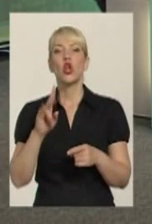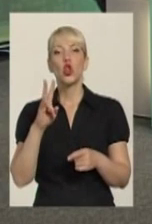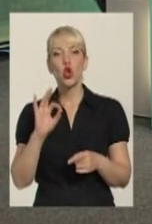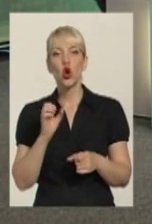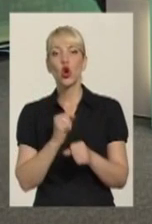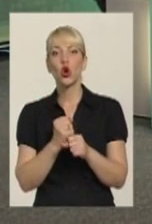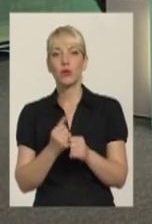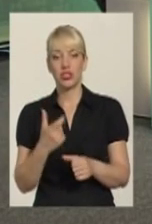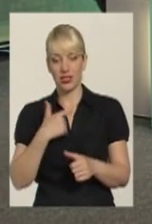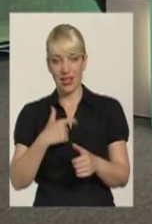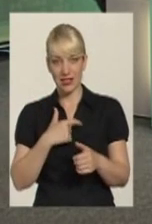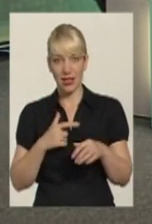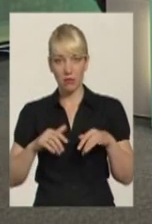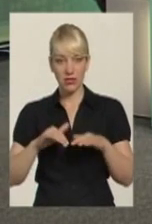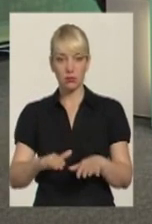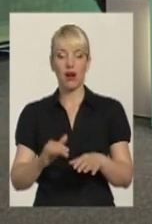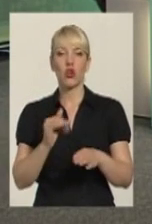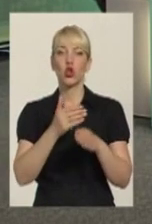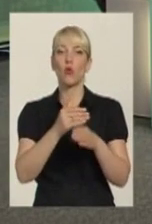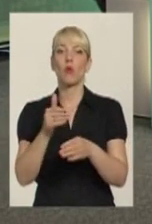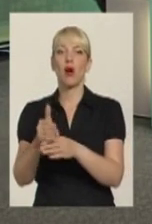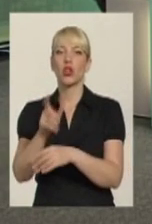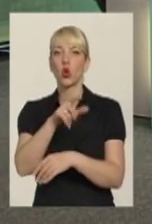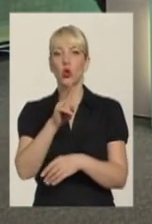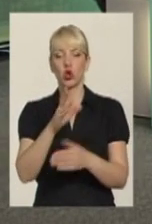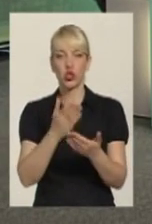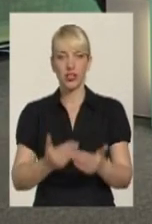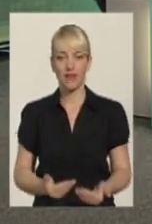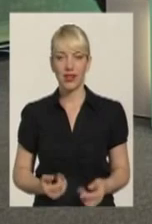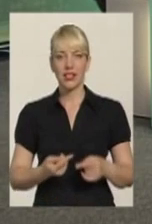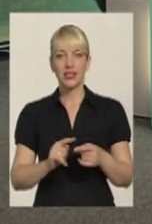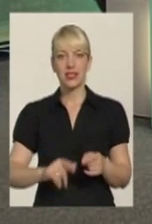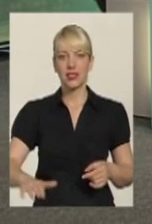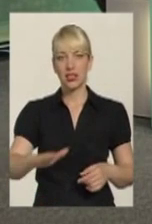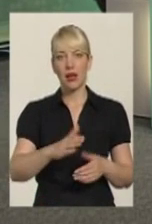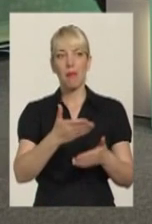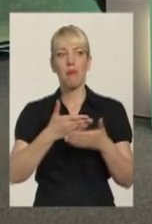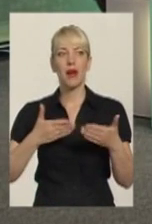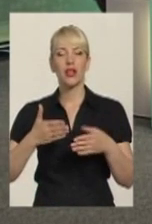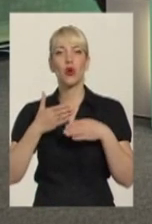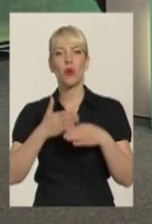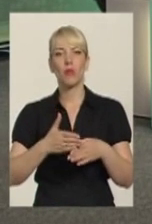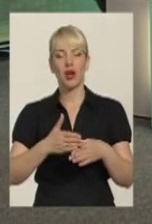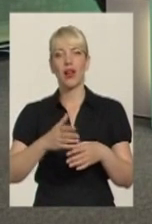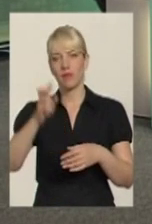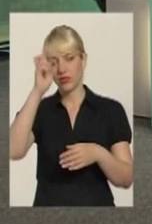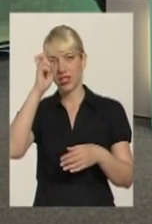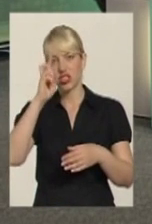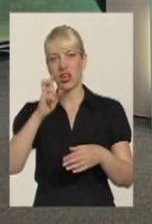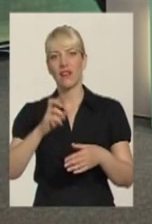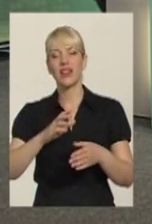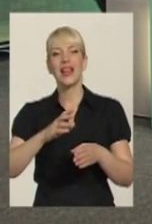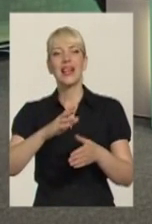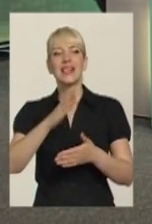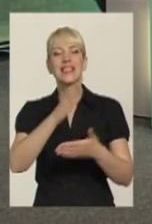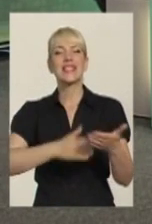себе ці справи і допомагаючи тим людям, які сьогодні живуть на територіях, ми допомагаємо державі зняти ту соціальну напругу, яка є в людей.